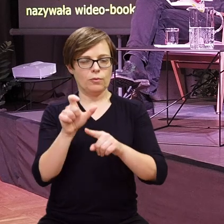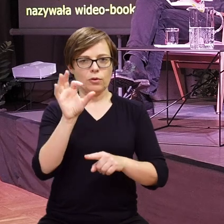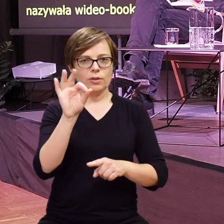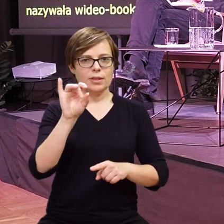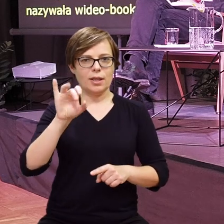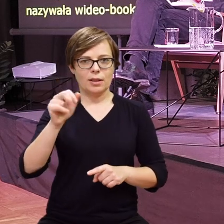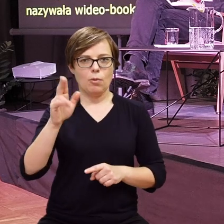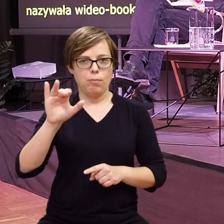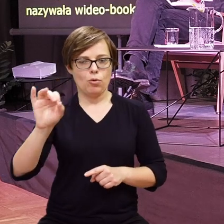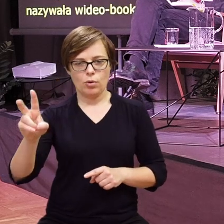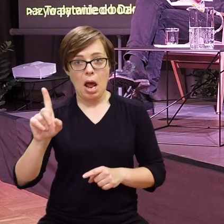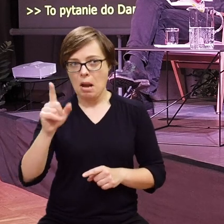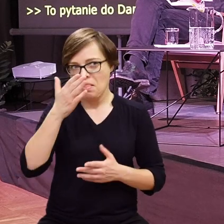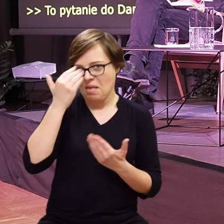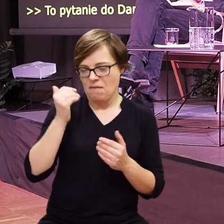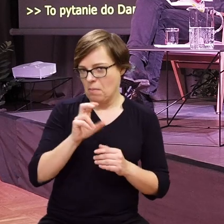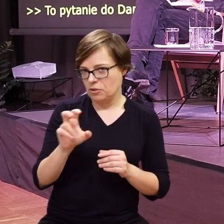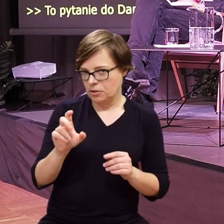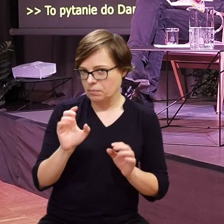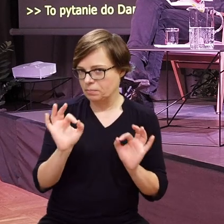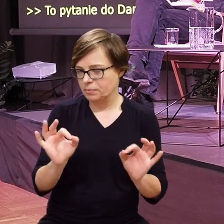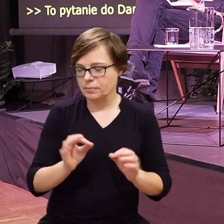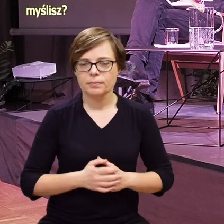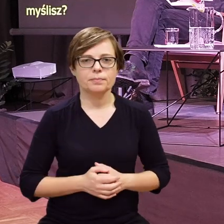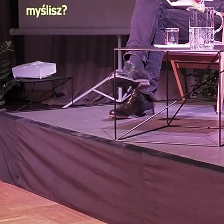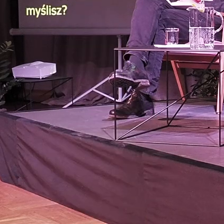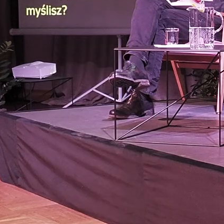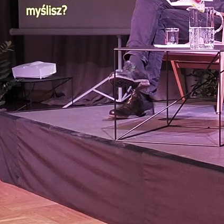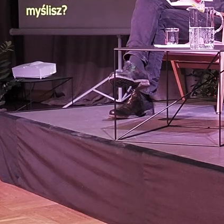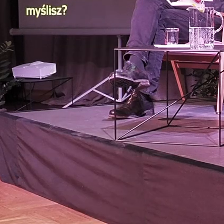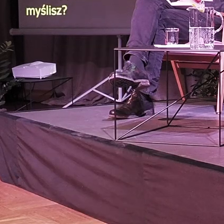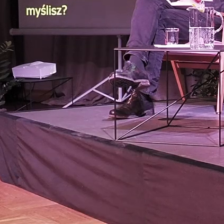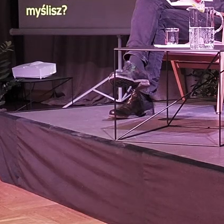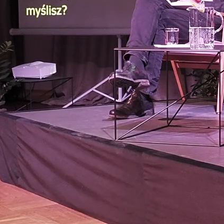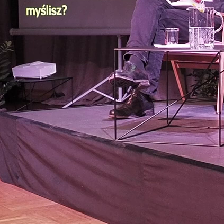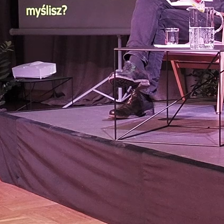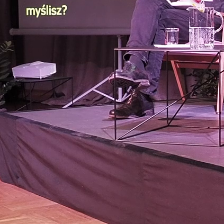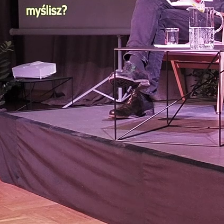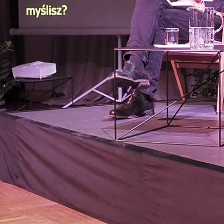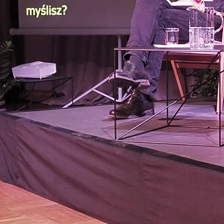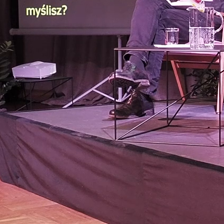spotkałam z takim określeniem, ale nie wiem. Może coś jest takiego, ale ja akurat nie znam.